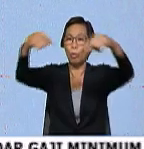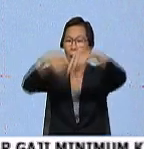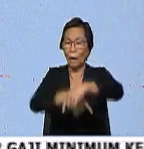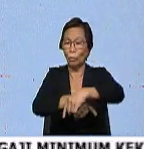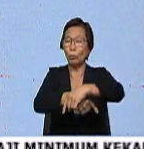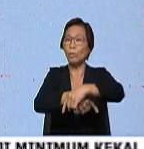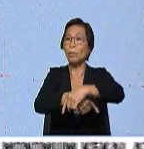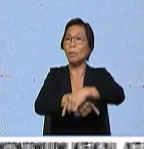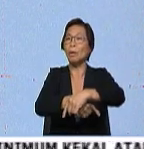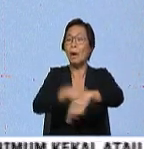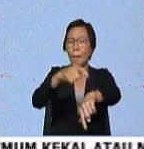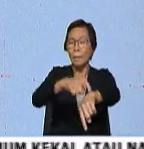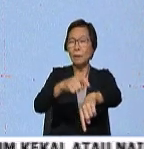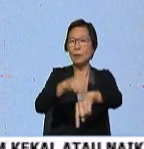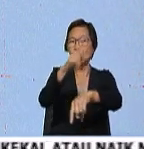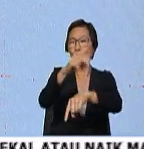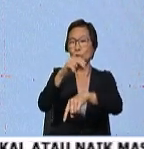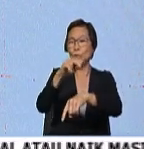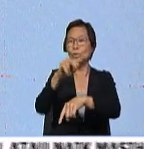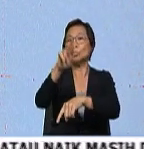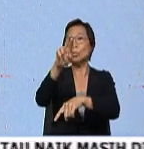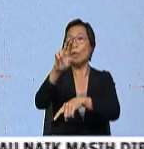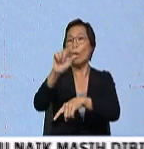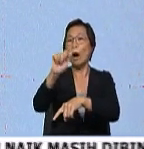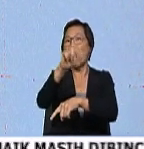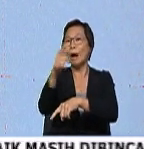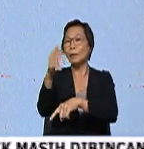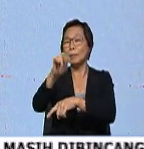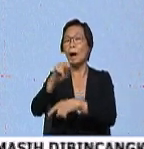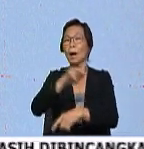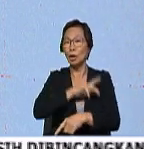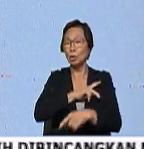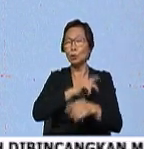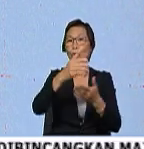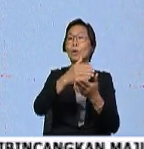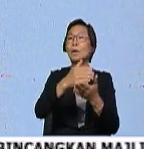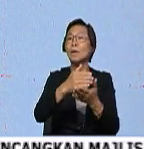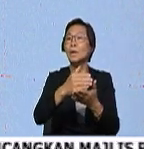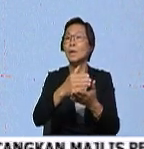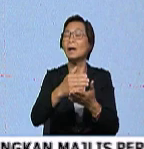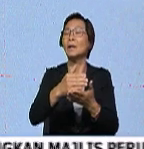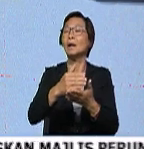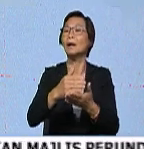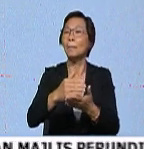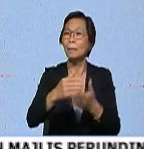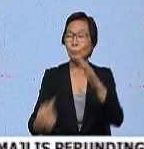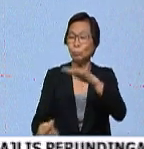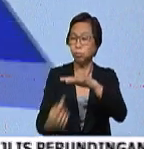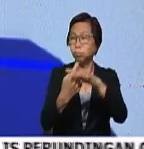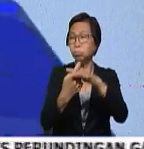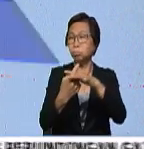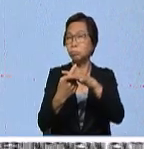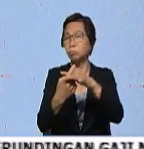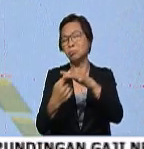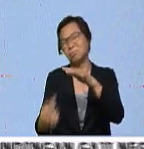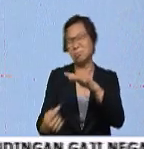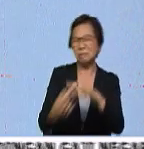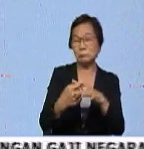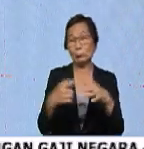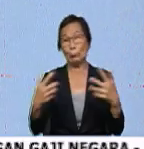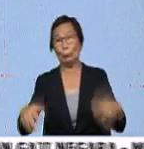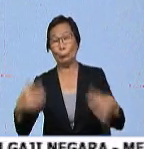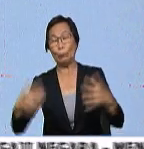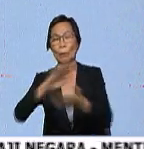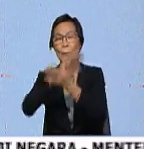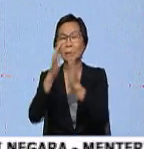bahagian ketika Noazman menjadi ketua bahagiannya sebelum wakil rakyat itu sebut mencetuskan situasi gamat